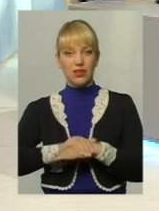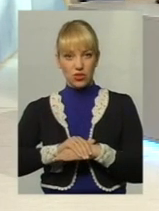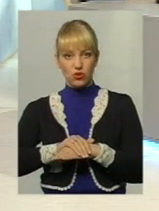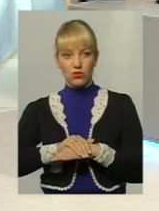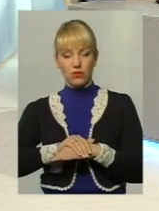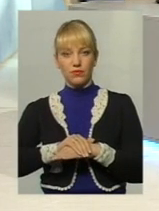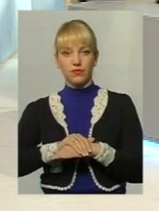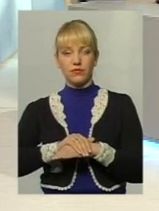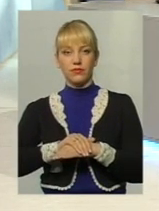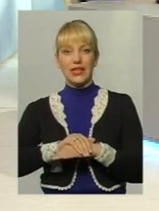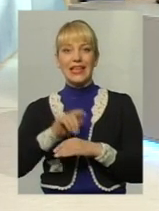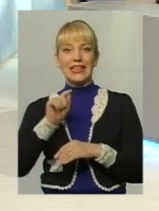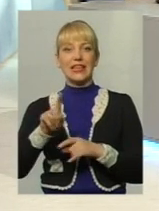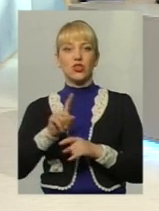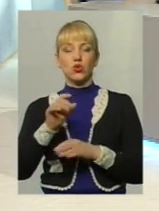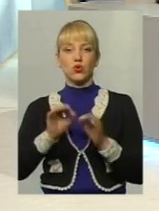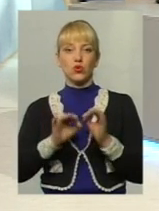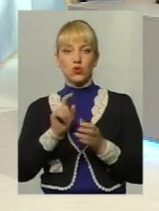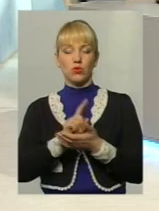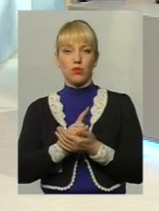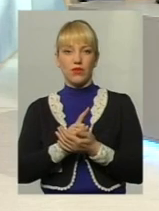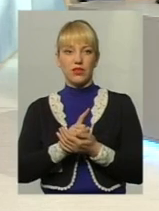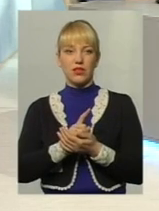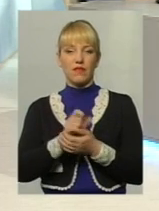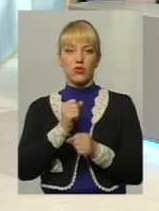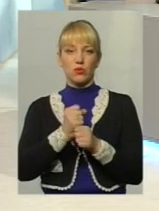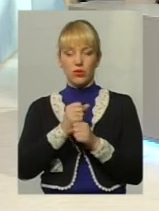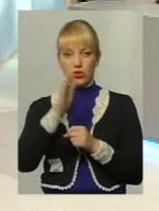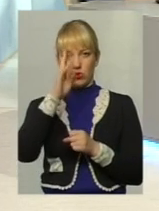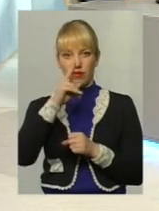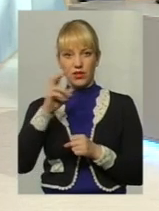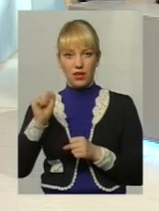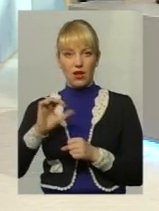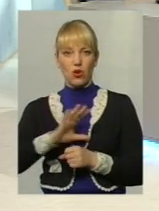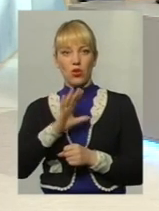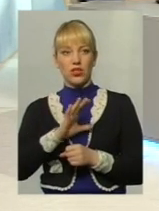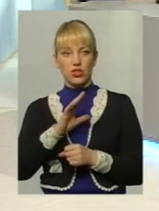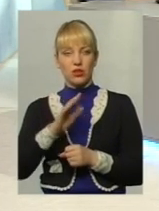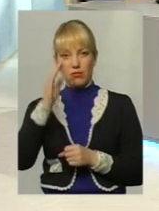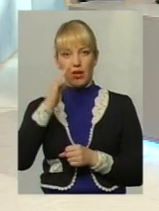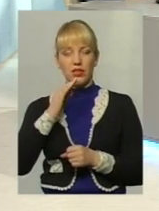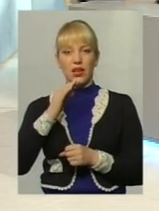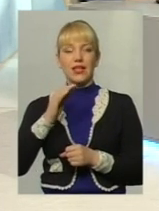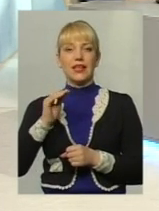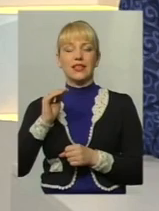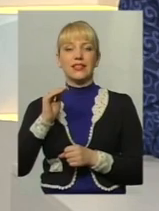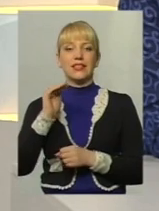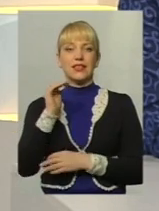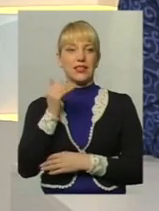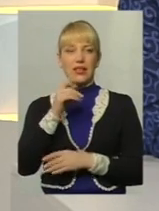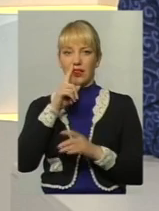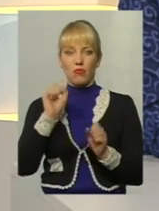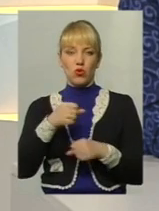те, що суд зобов'язав зробити чоловіка колишнього, батька дитини, неможливо